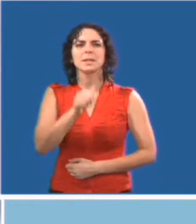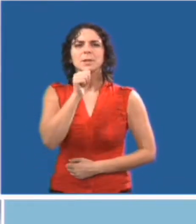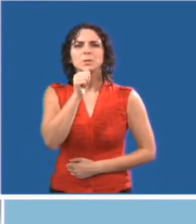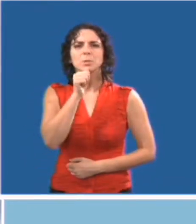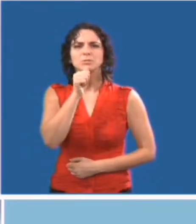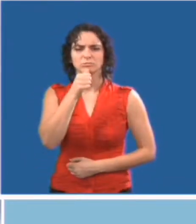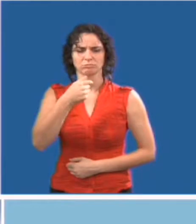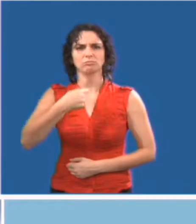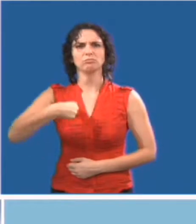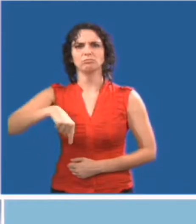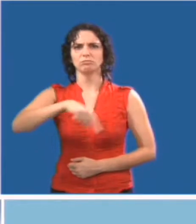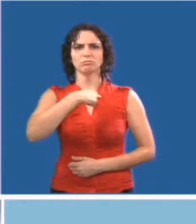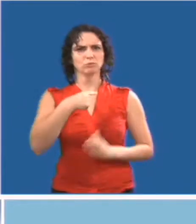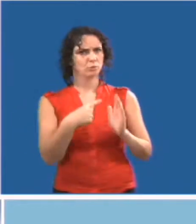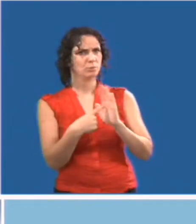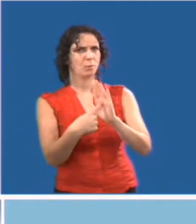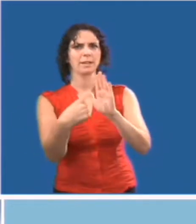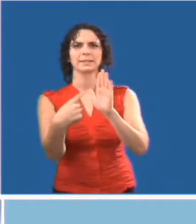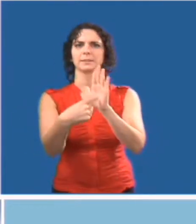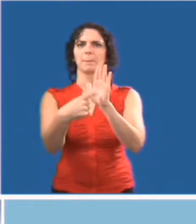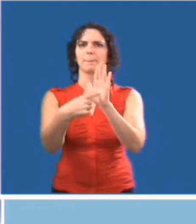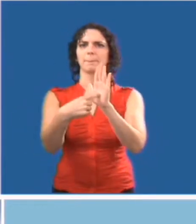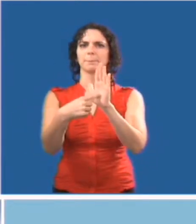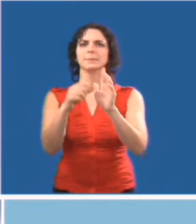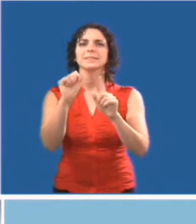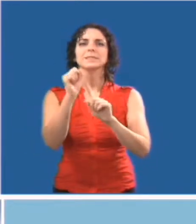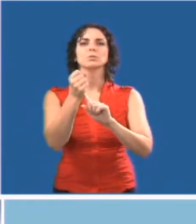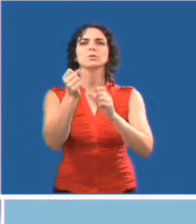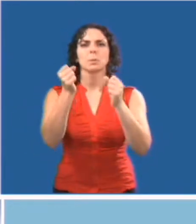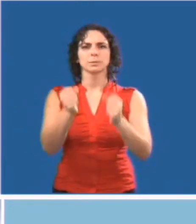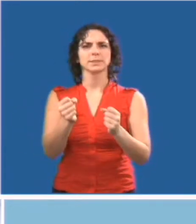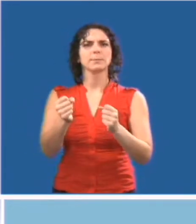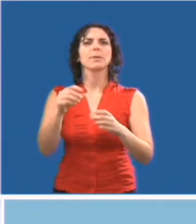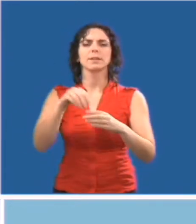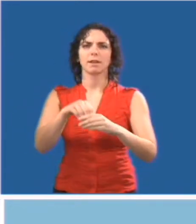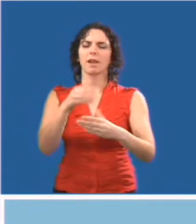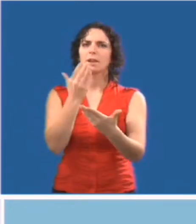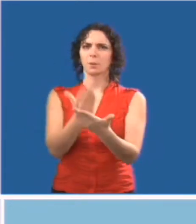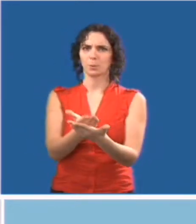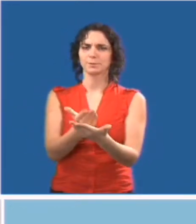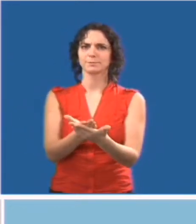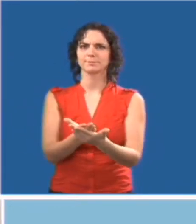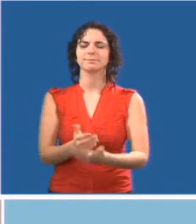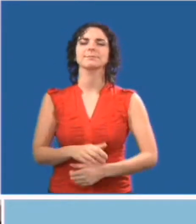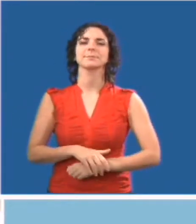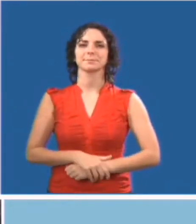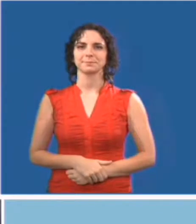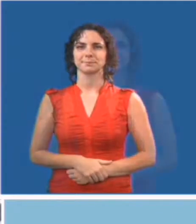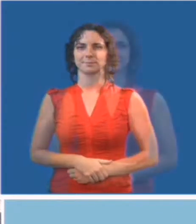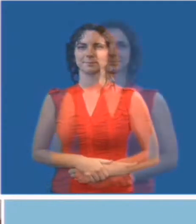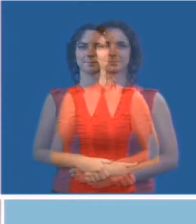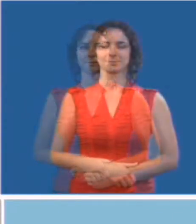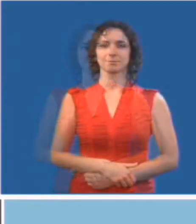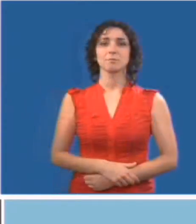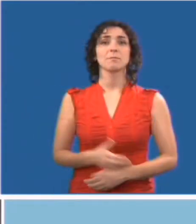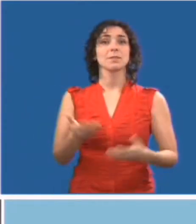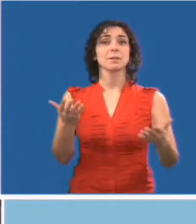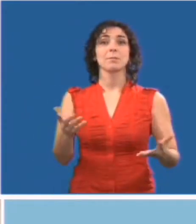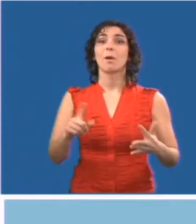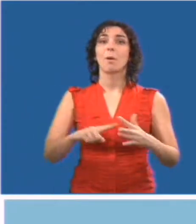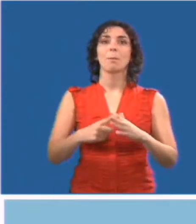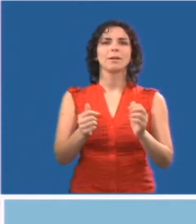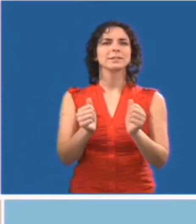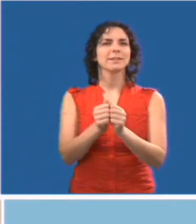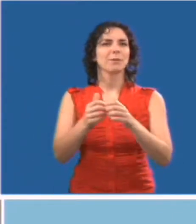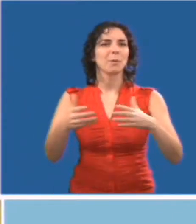scénarios propres à votre situation scolaire. Commençons par une situation courante